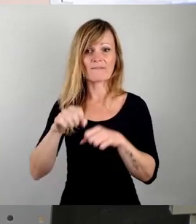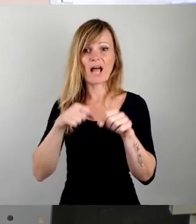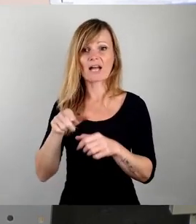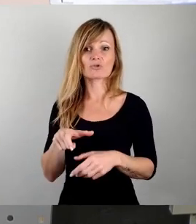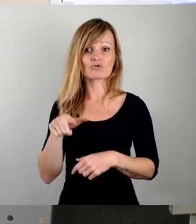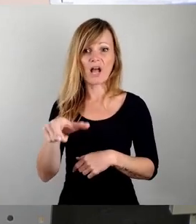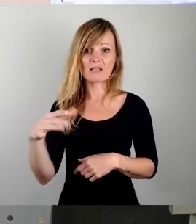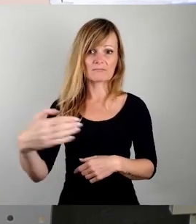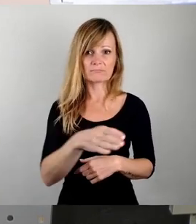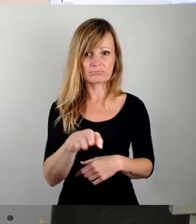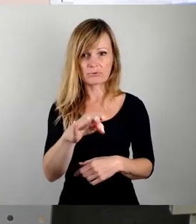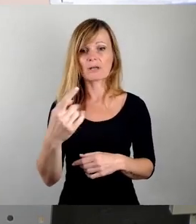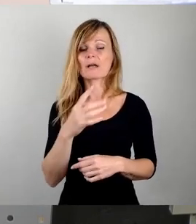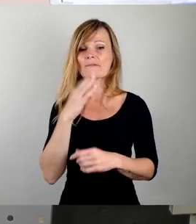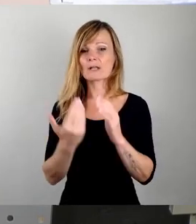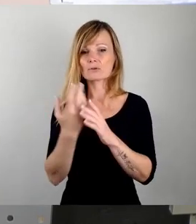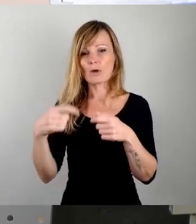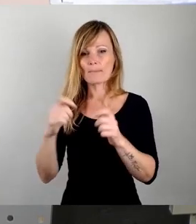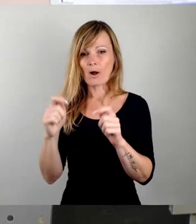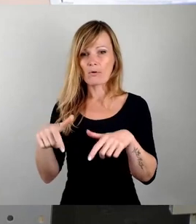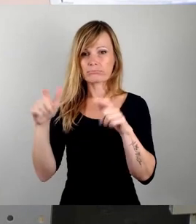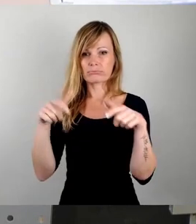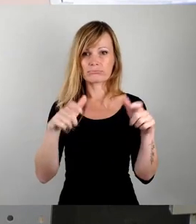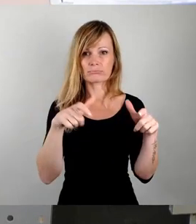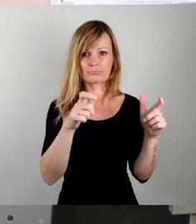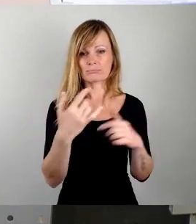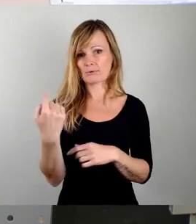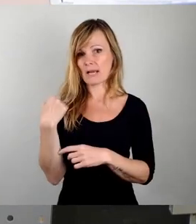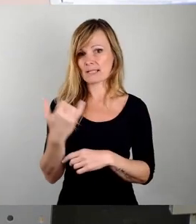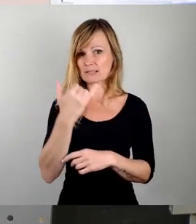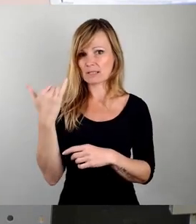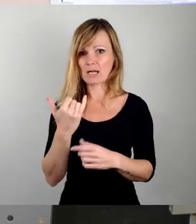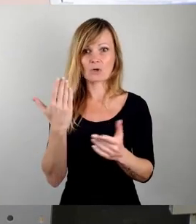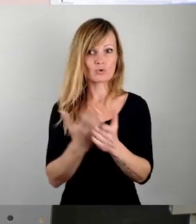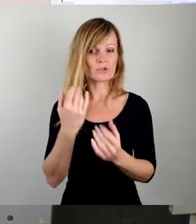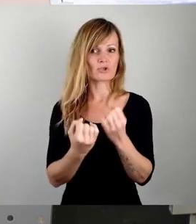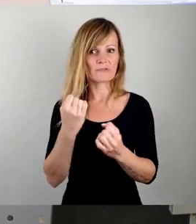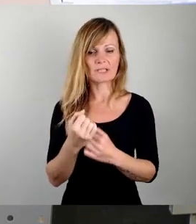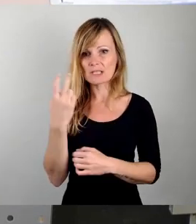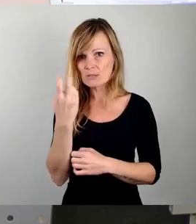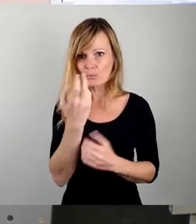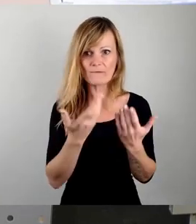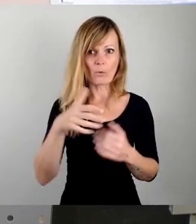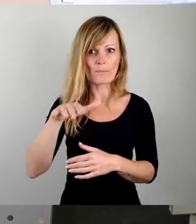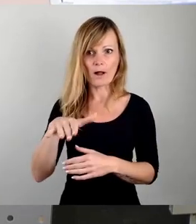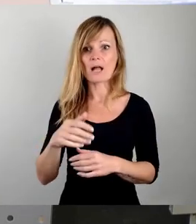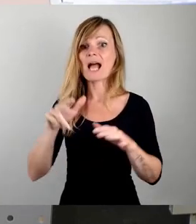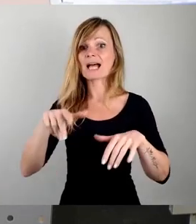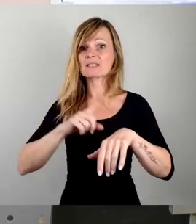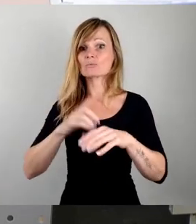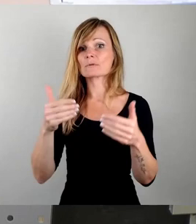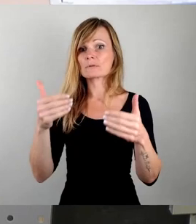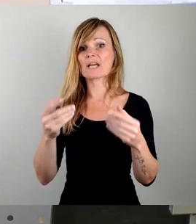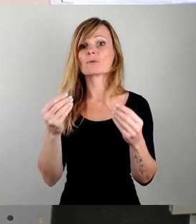vielen Neubauten der letzten Jahre ist es jetzt schon sehr schwierig, Parkflächen zu finden. Nach 18 Uhr, also nach typischen